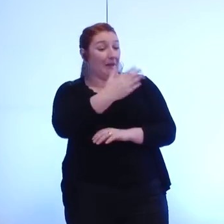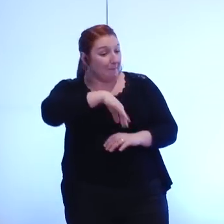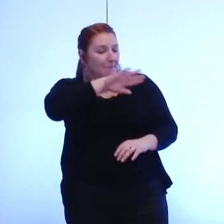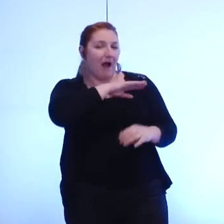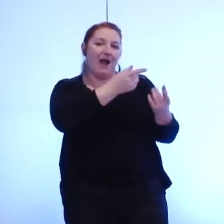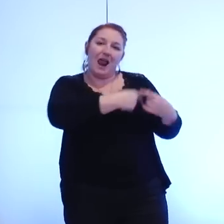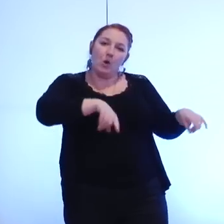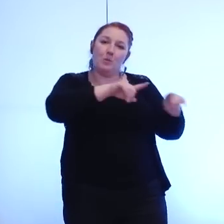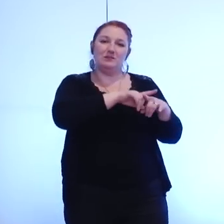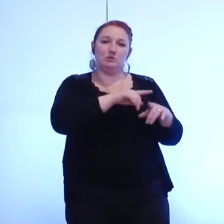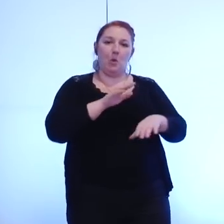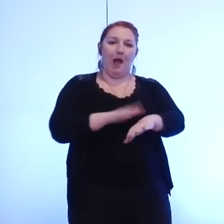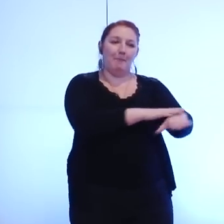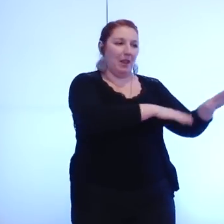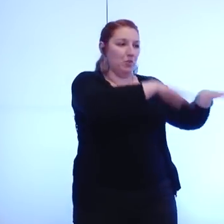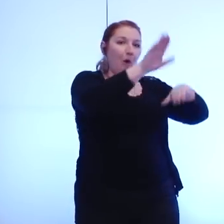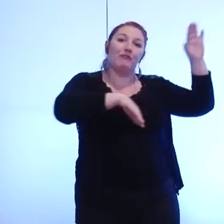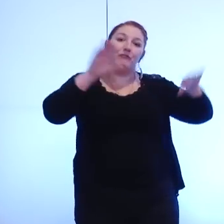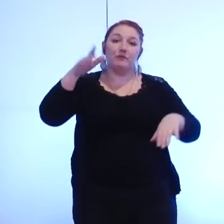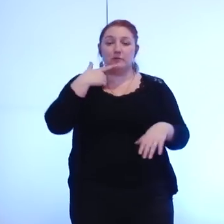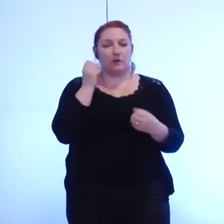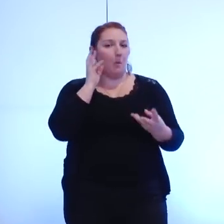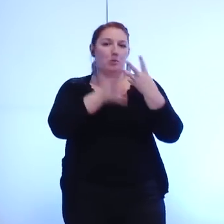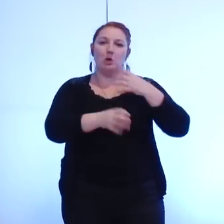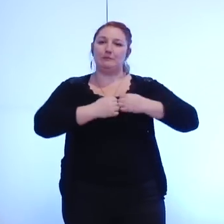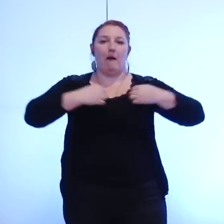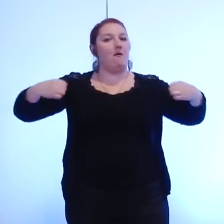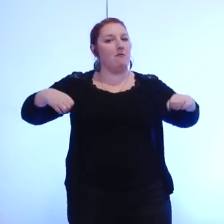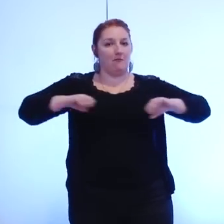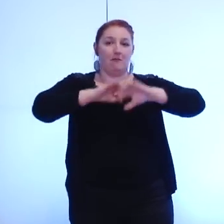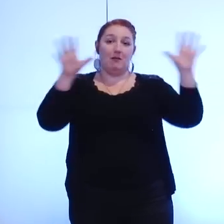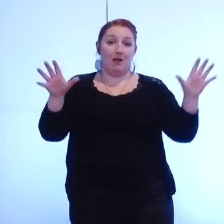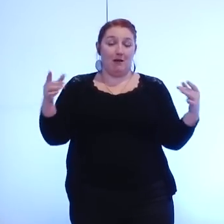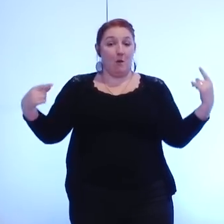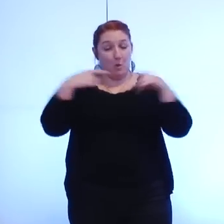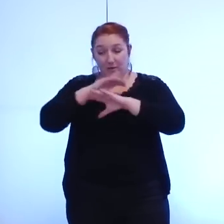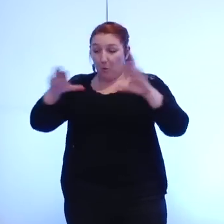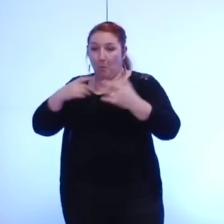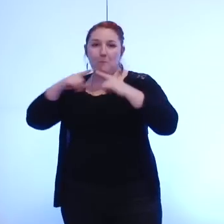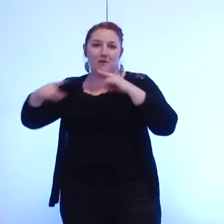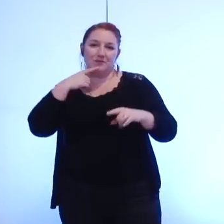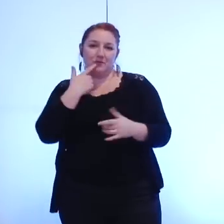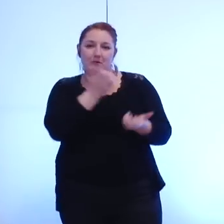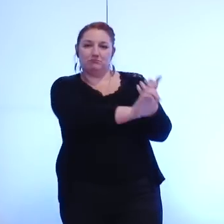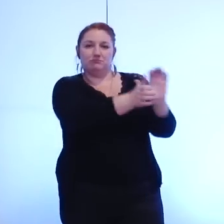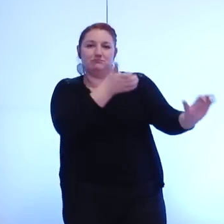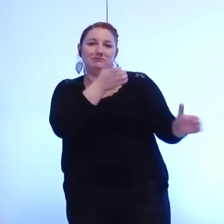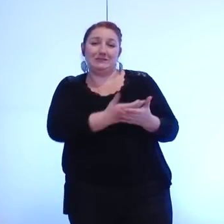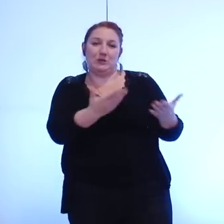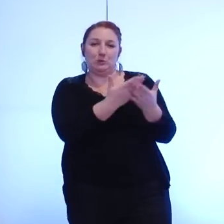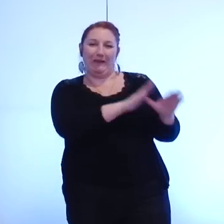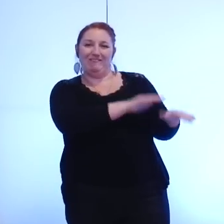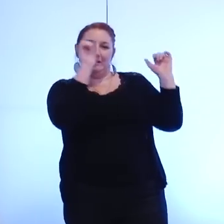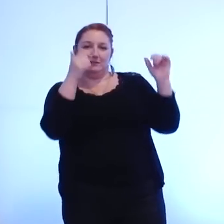elle le ferait en toute transparence et le groupement il permet justement d'éviter cela donc on a bien compris l'objectif